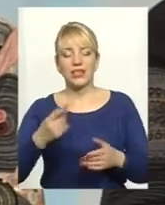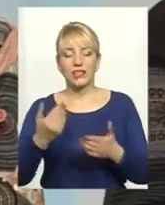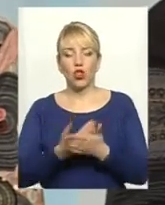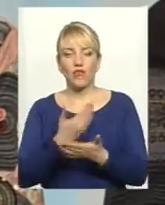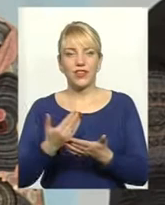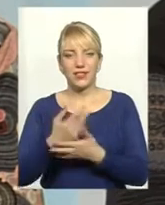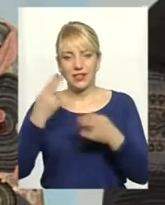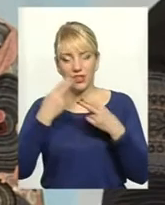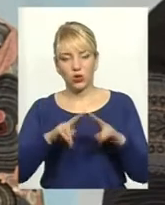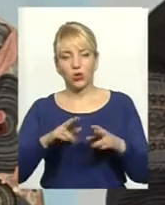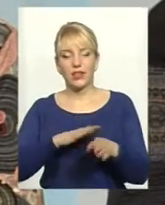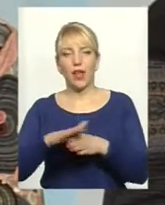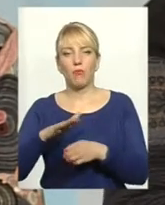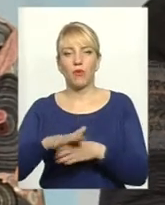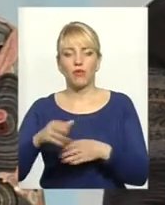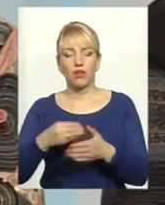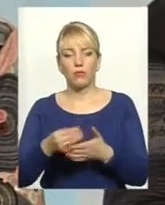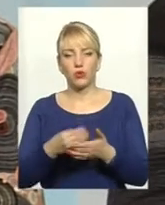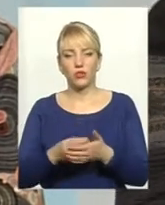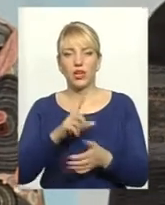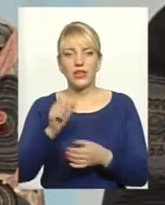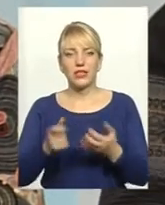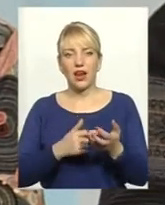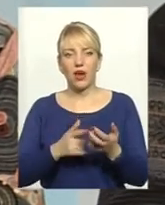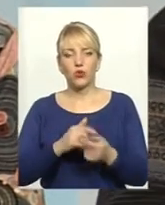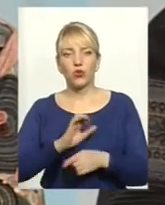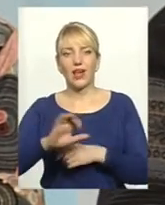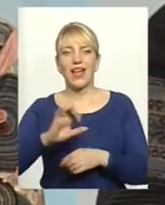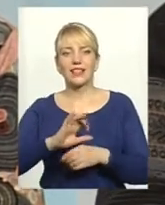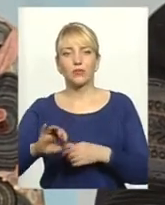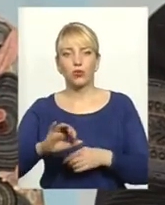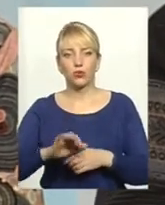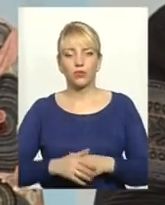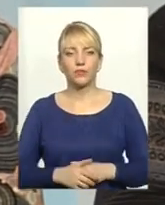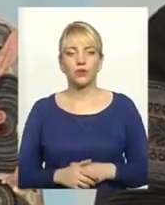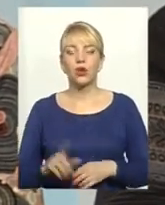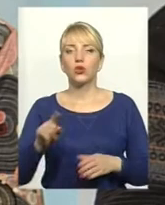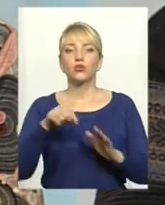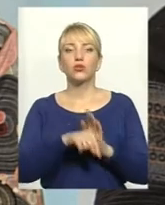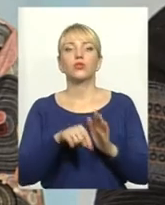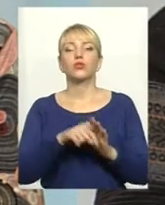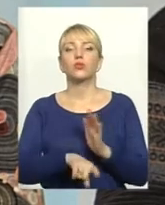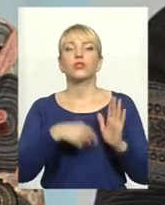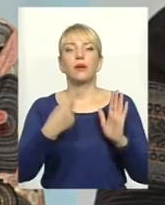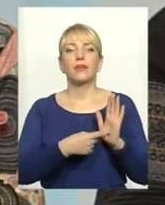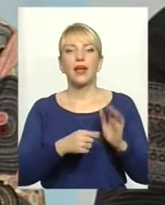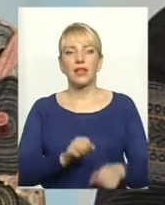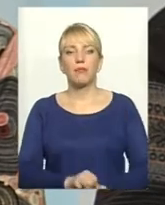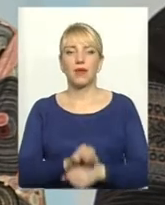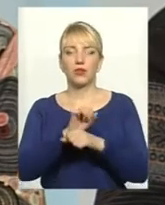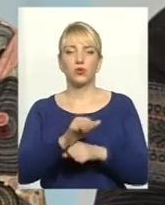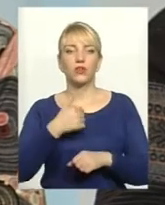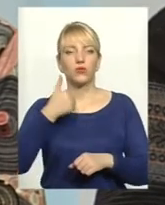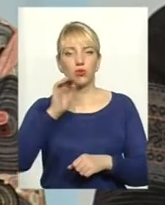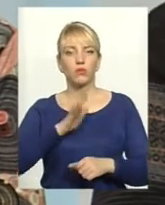технології, наповнення бюджету, зарахунок, експорту і тому подібне. Тепер, що стосується питання Майдану. Ви знаєте, вчора